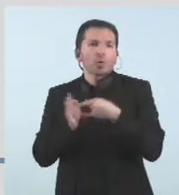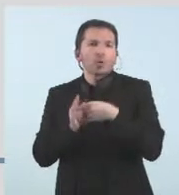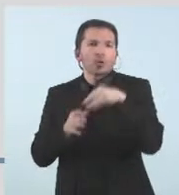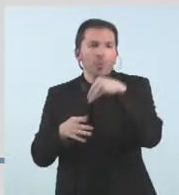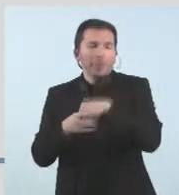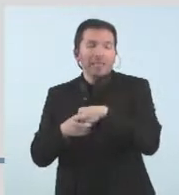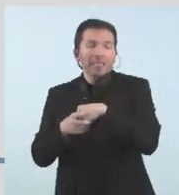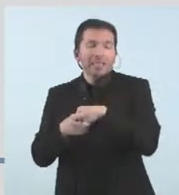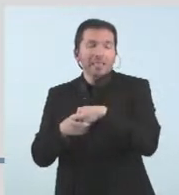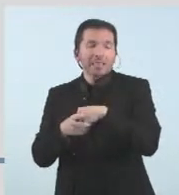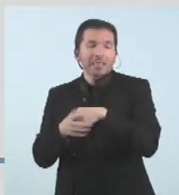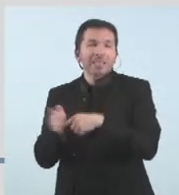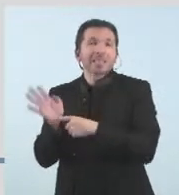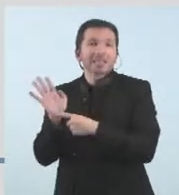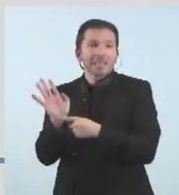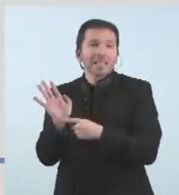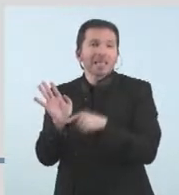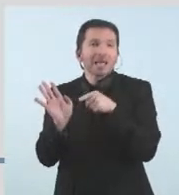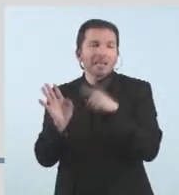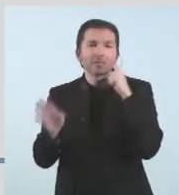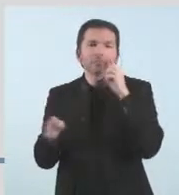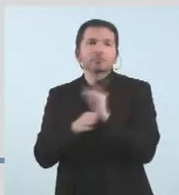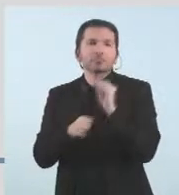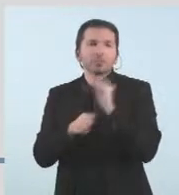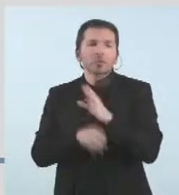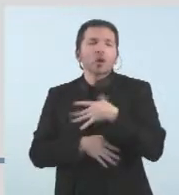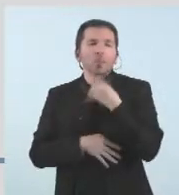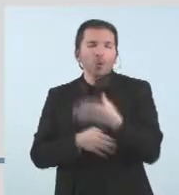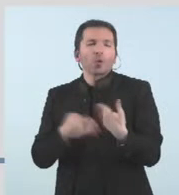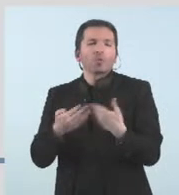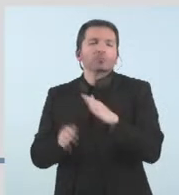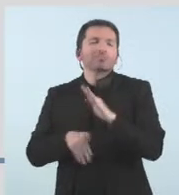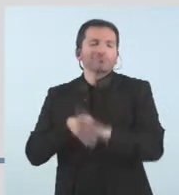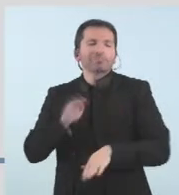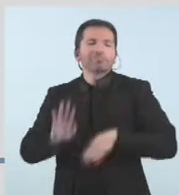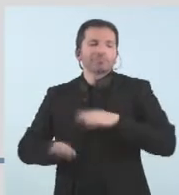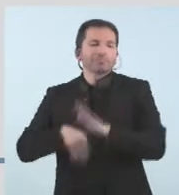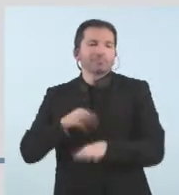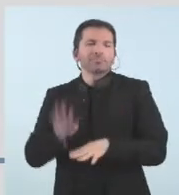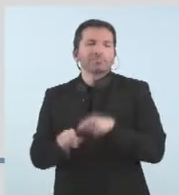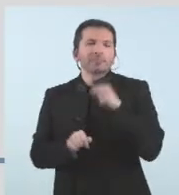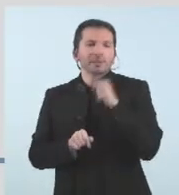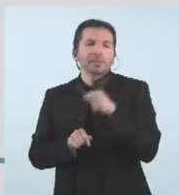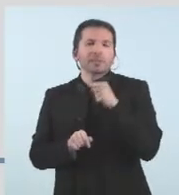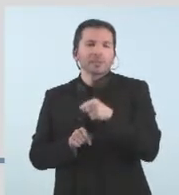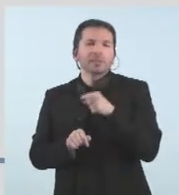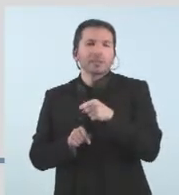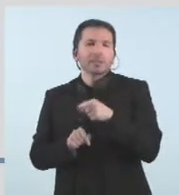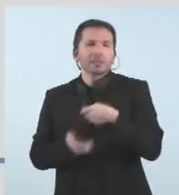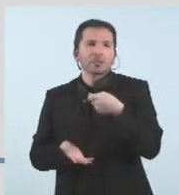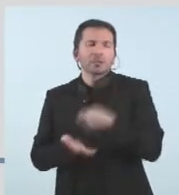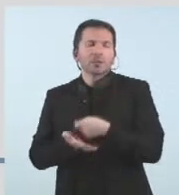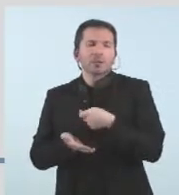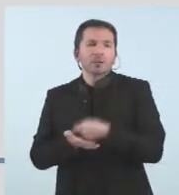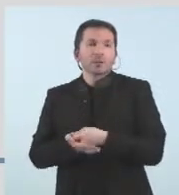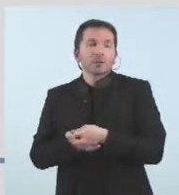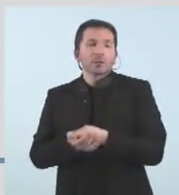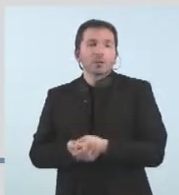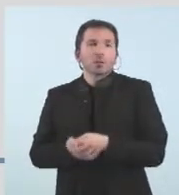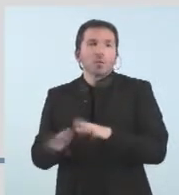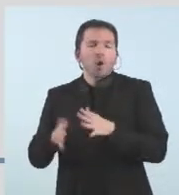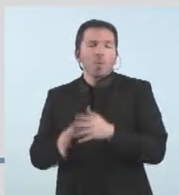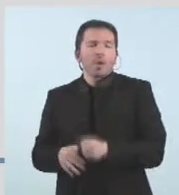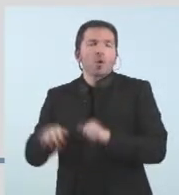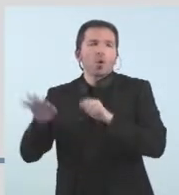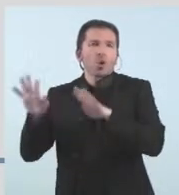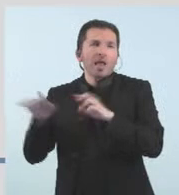finançament i aquesta subvenció van poder tirar endavant i això va suposar una execució pressupostària d'un 92% de la partida